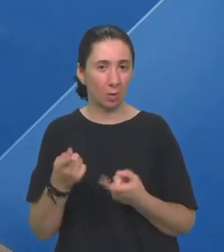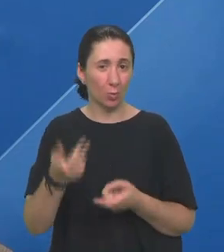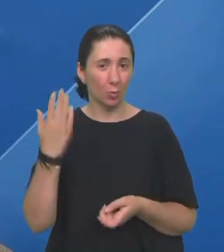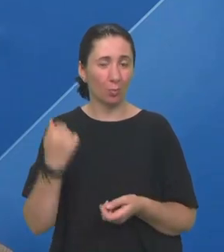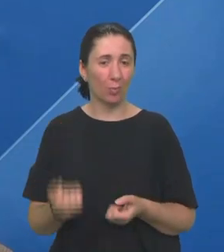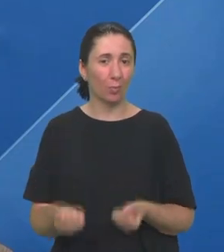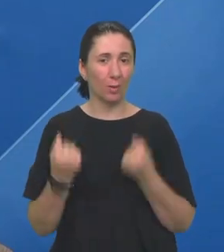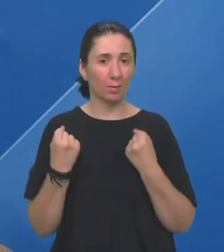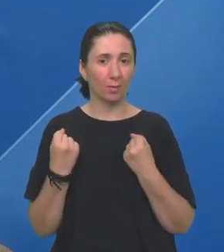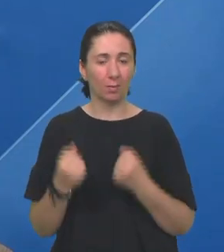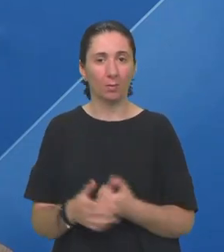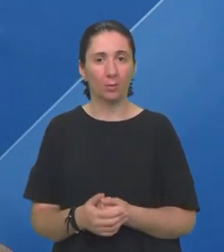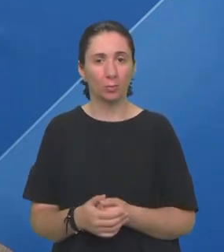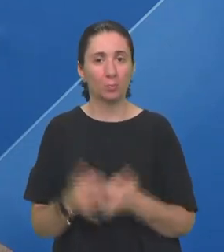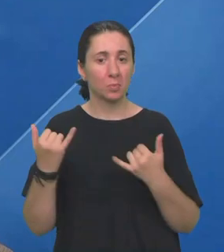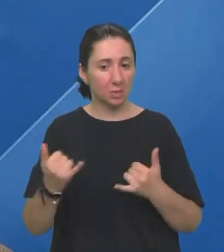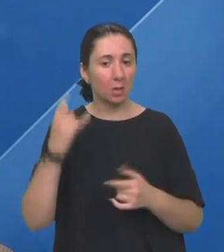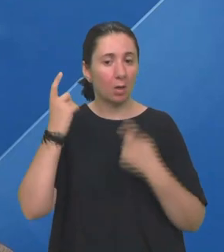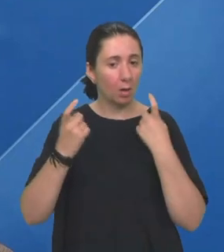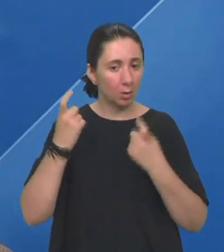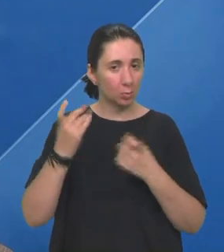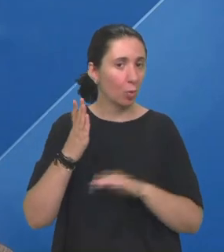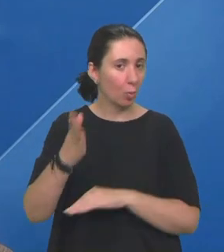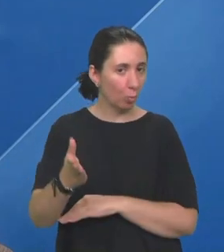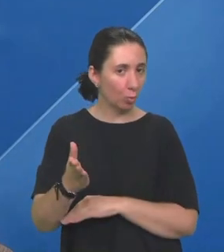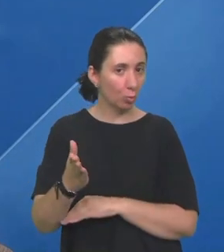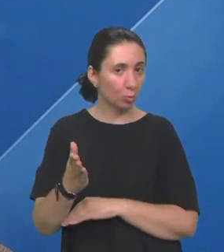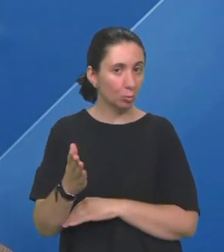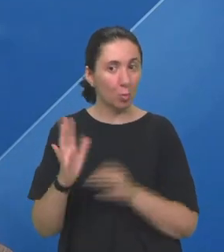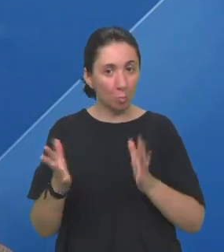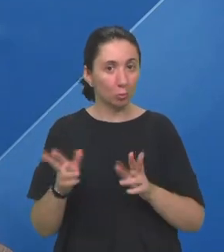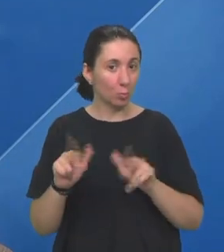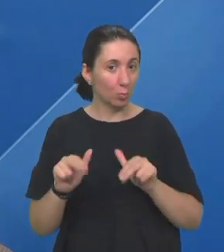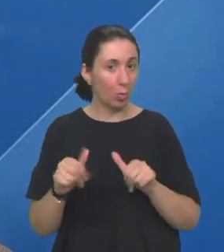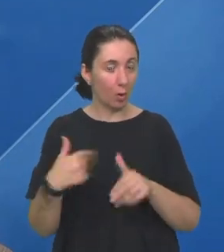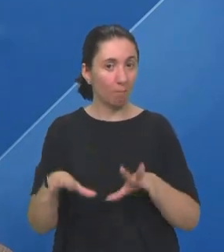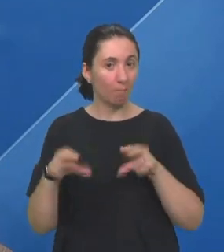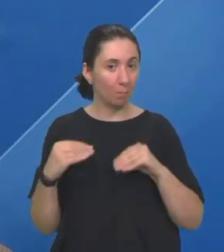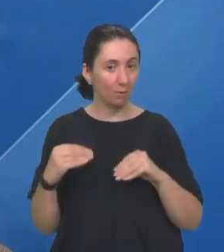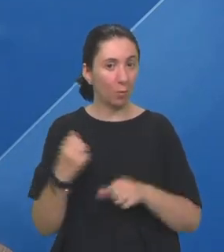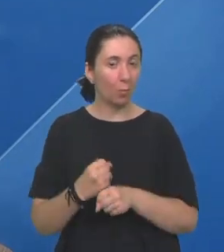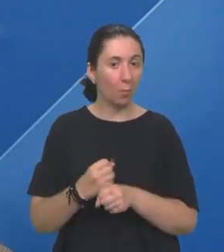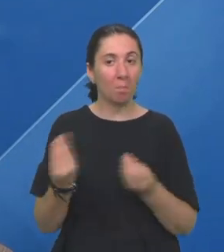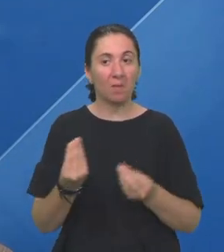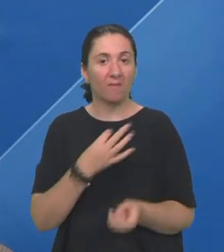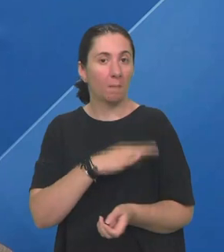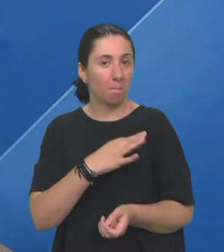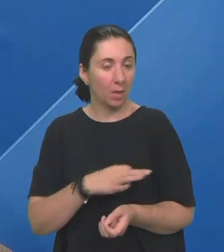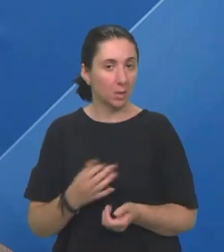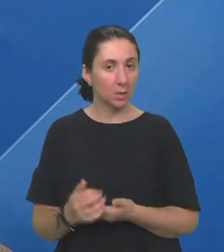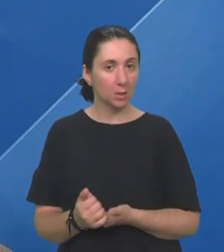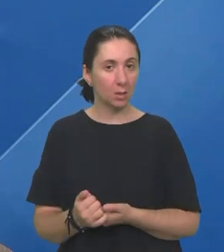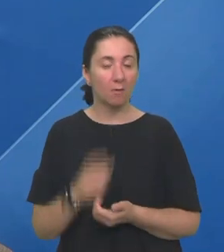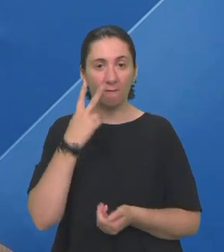je bilo teško? A sad razmišljam U budućnosti Možda bih mogla prihvatiti posao neke predsjednice